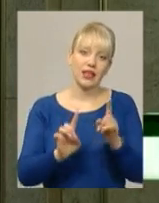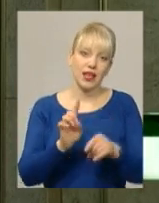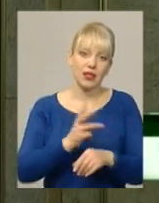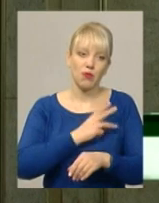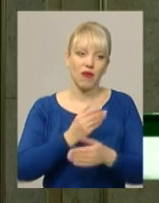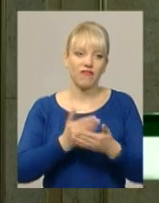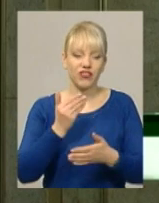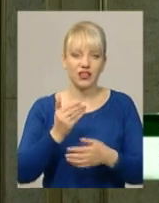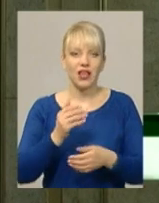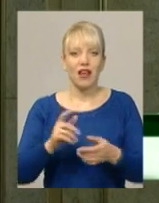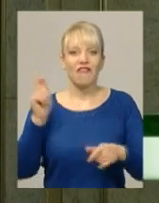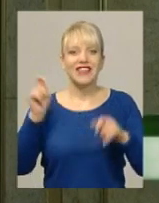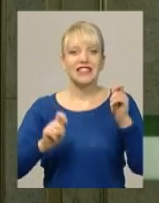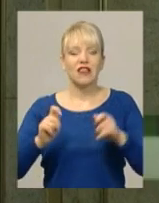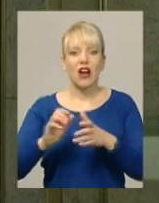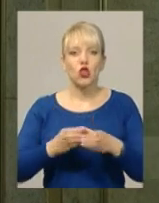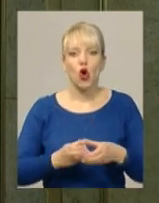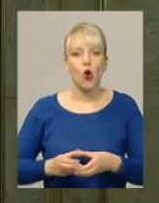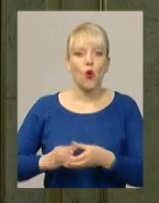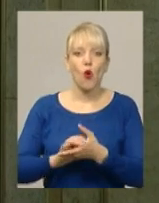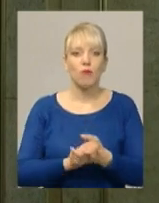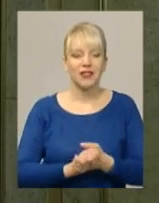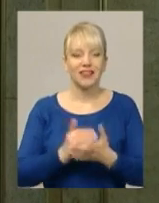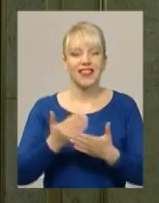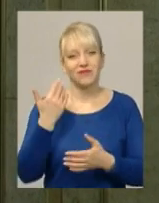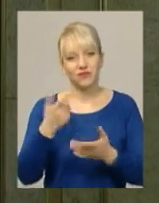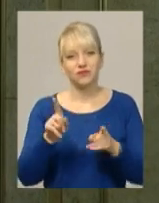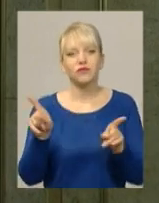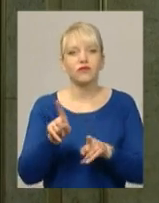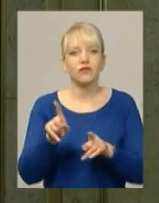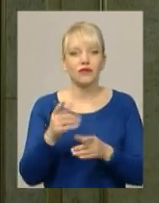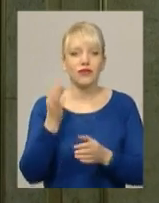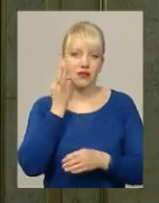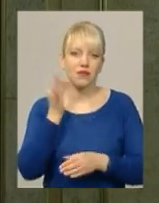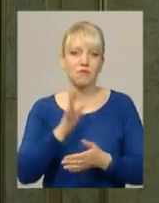фестивального комітету, то щось їхнє німецьке, так скажімо,